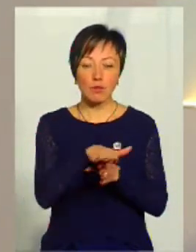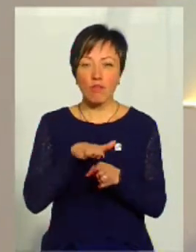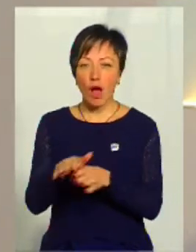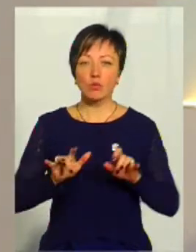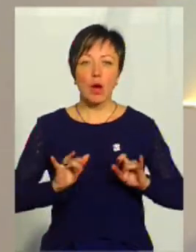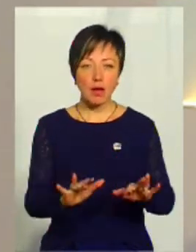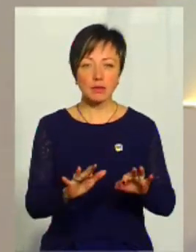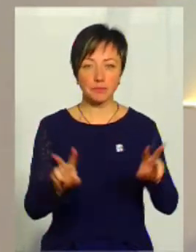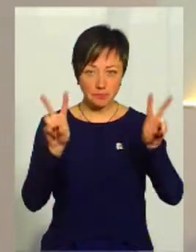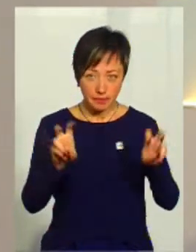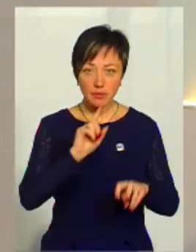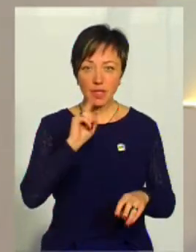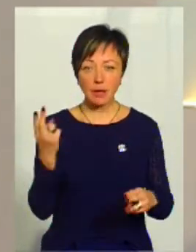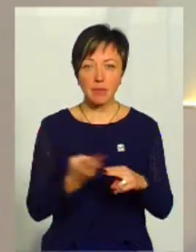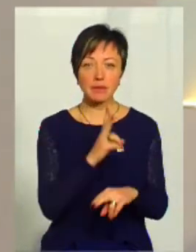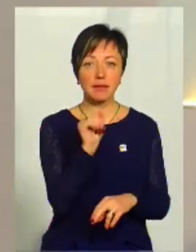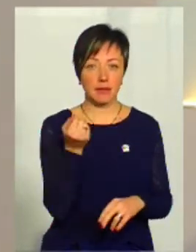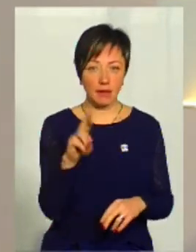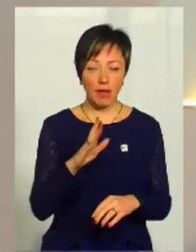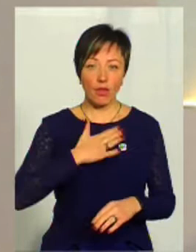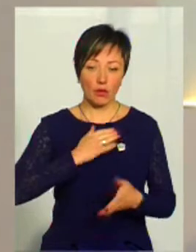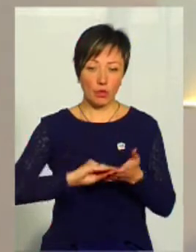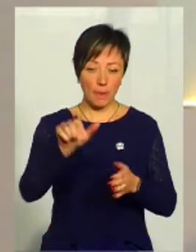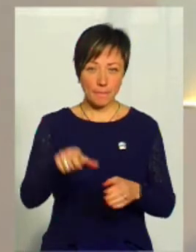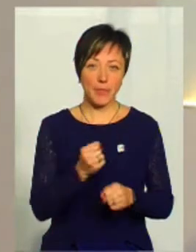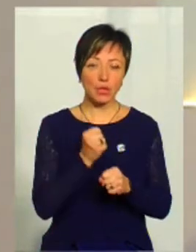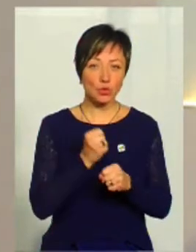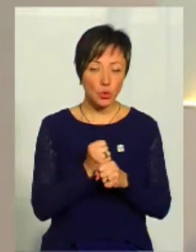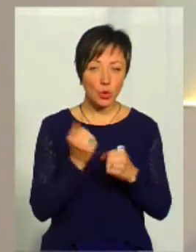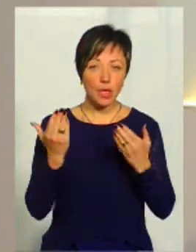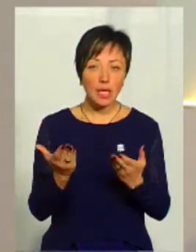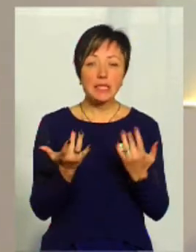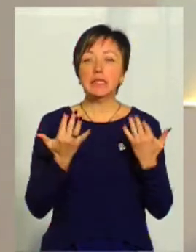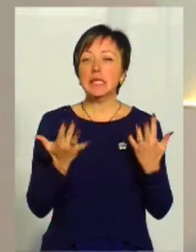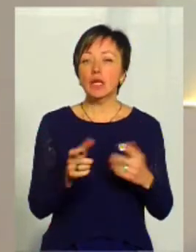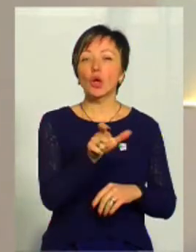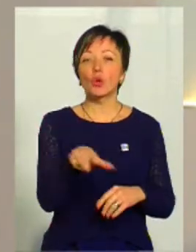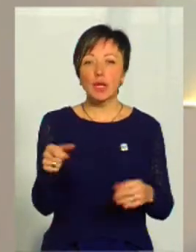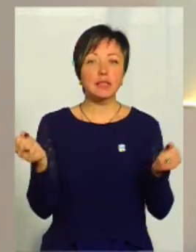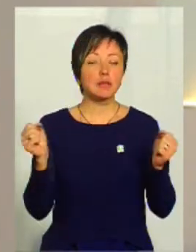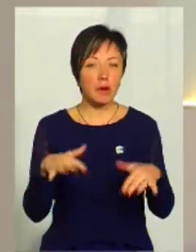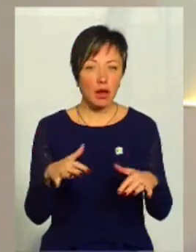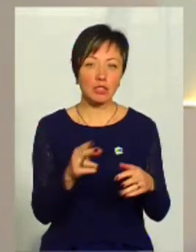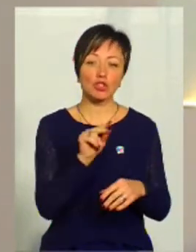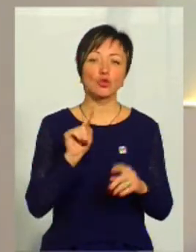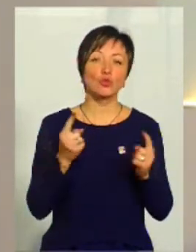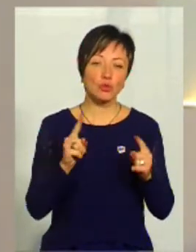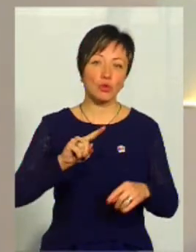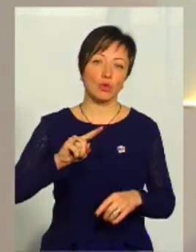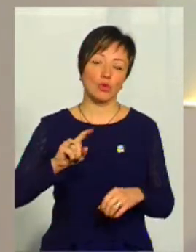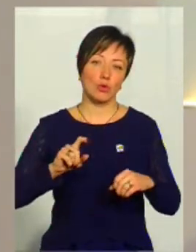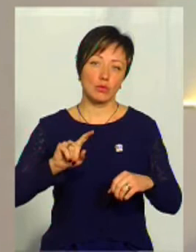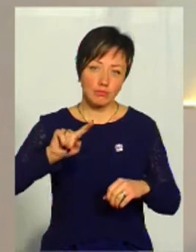«Рік без каті». Там працює наш колега Богдан Семенюк. Скільки людей зібралося і чого